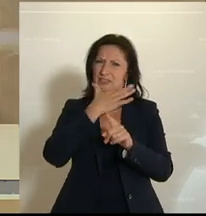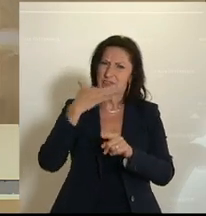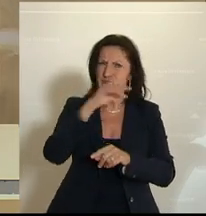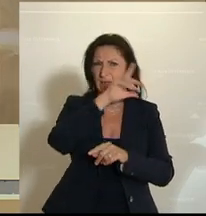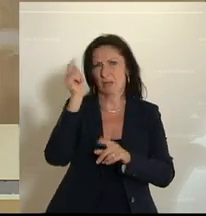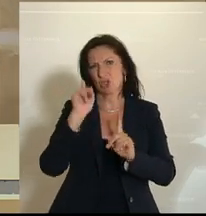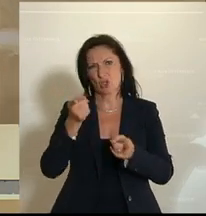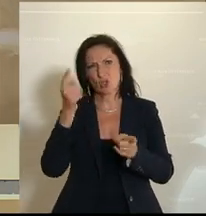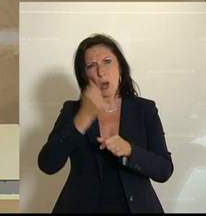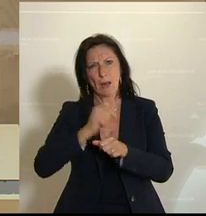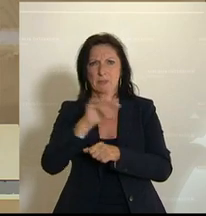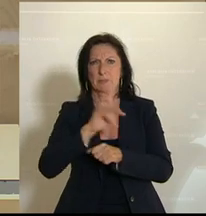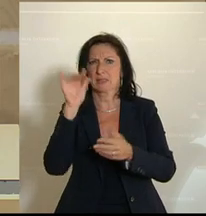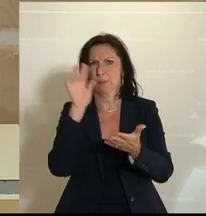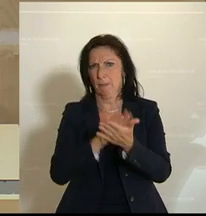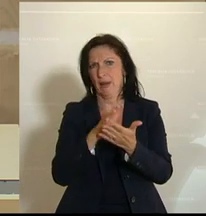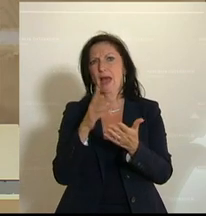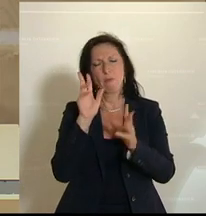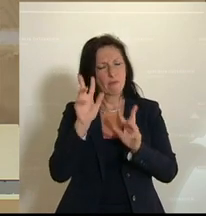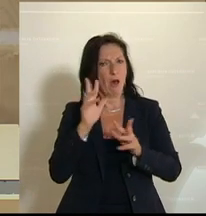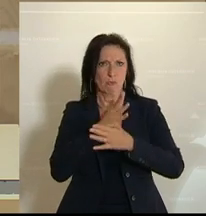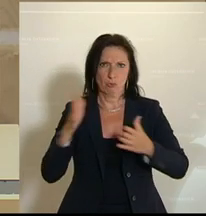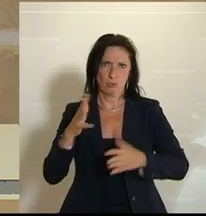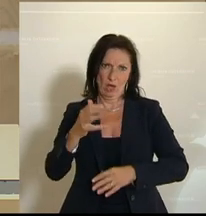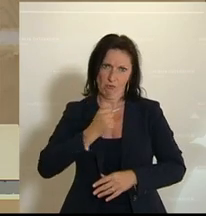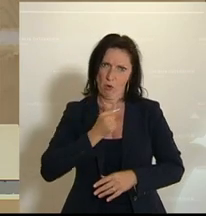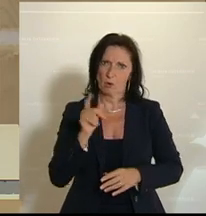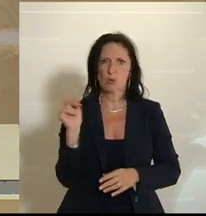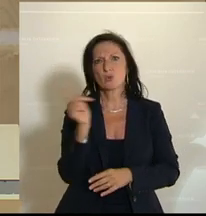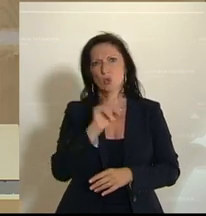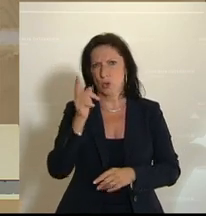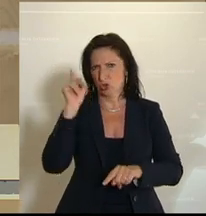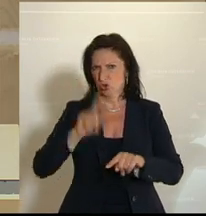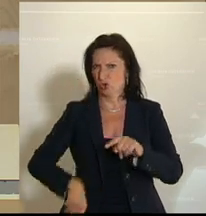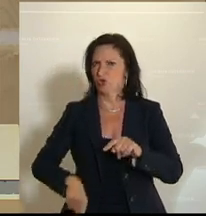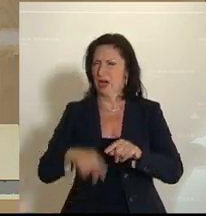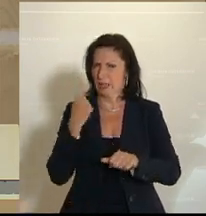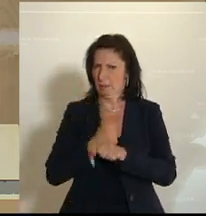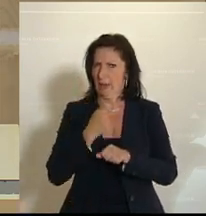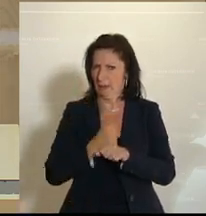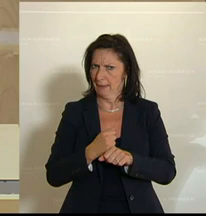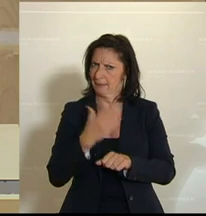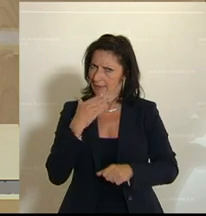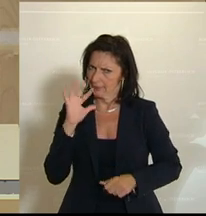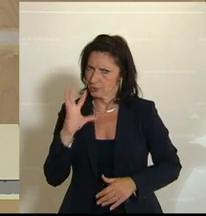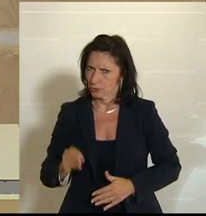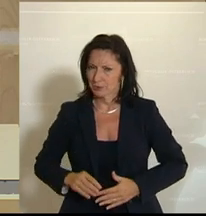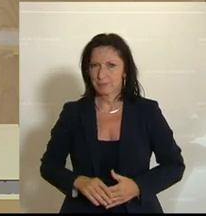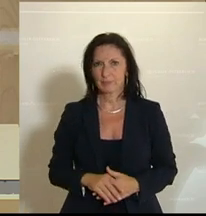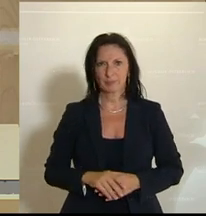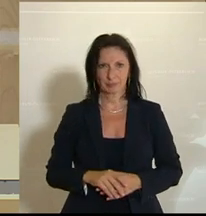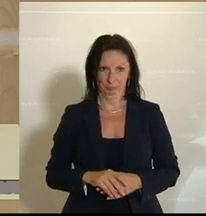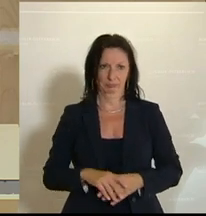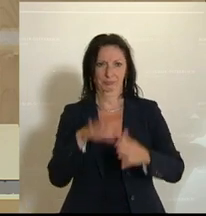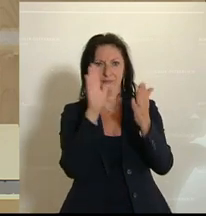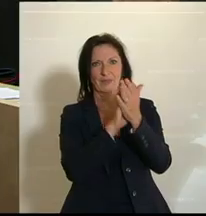Beschäftigung halten können. Eine Erfolgsgeschichte und die sollte man nicht schlechtreden. Danke sehr. Sagt Michael